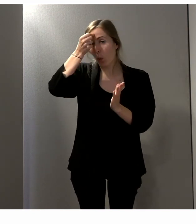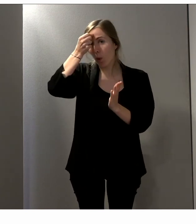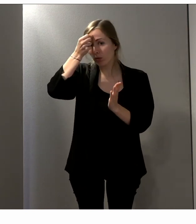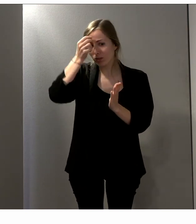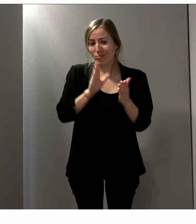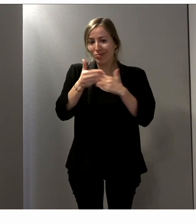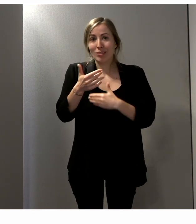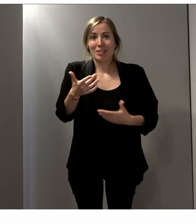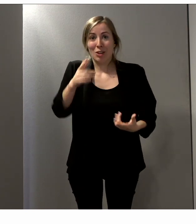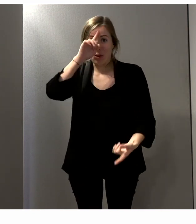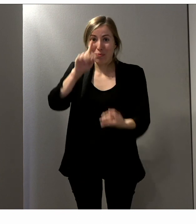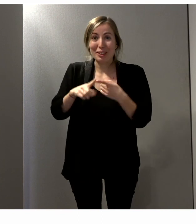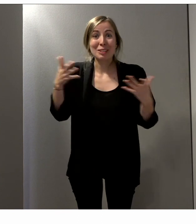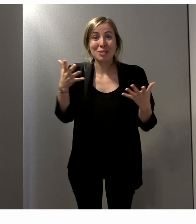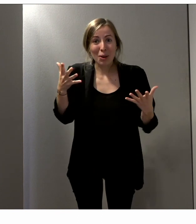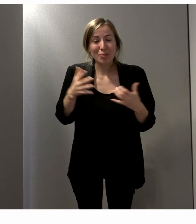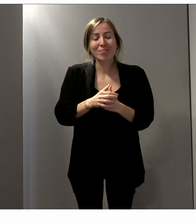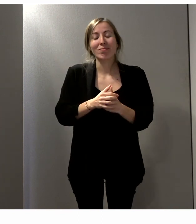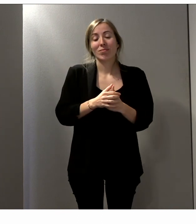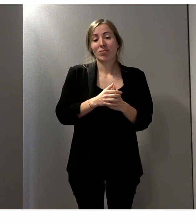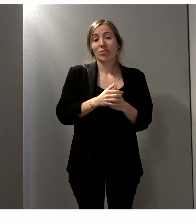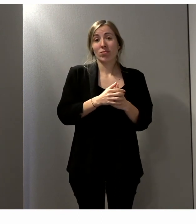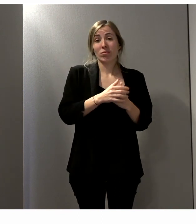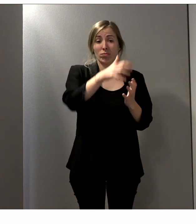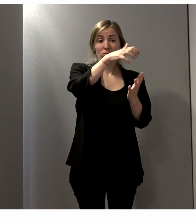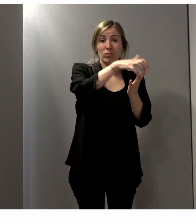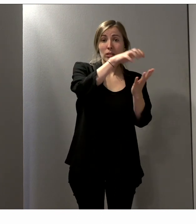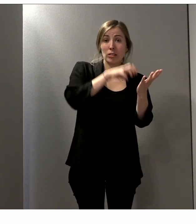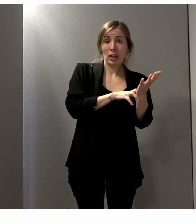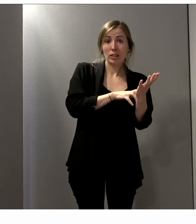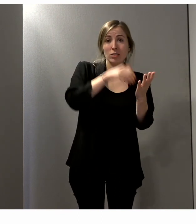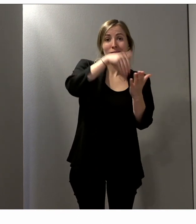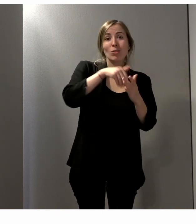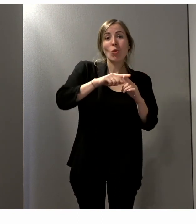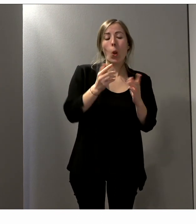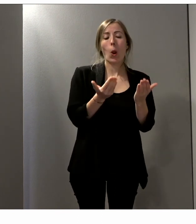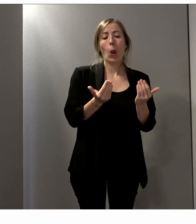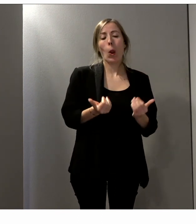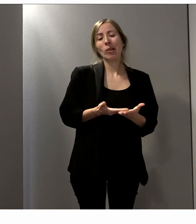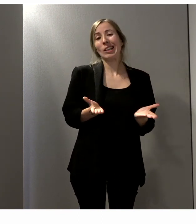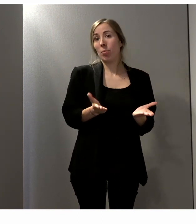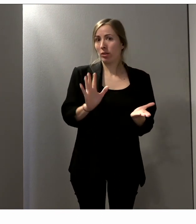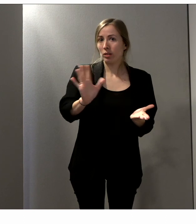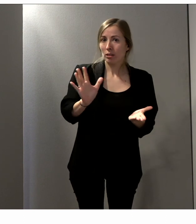qui est très important dans le FALC, c'est que ce n pas une simplification des propos de ce qui va être de l'information,